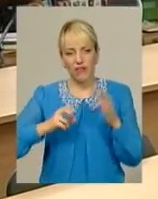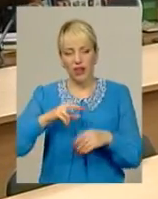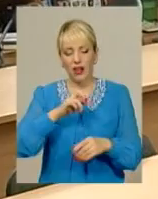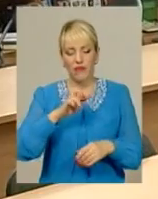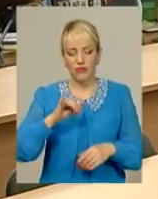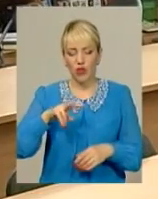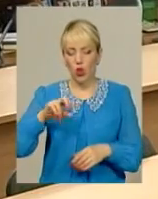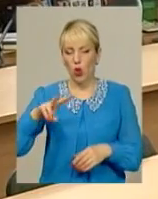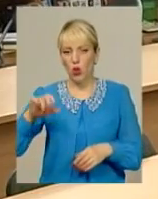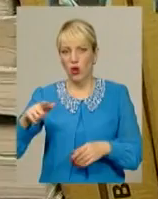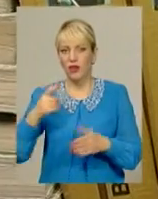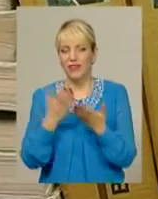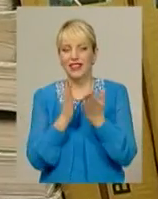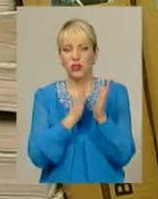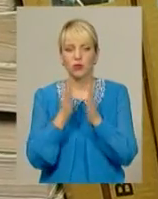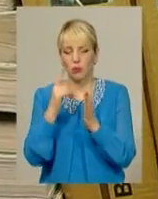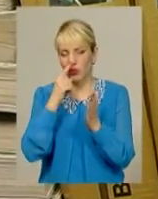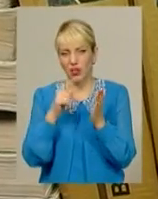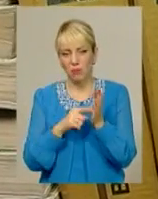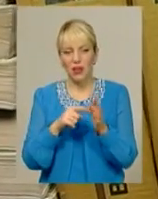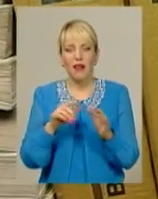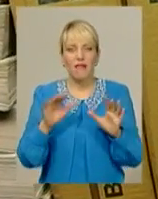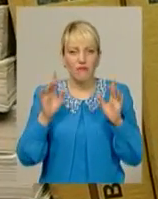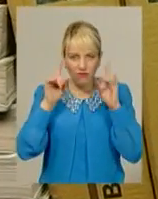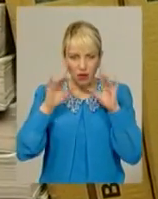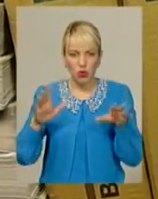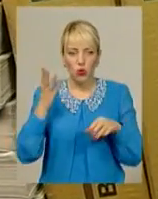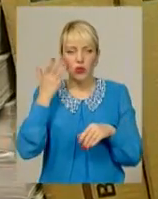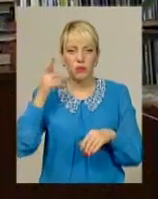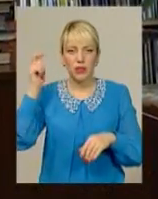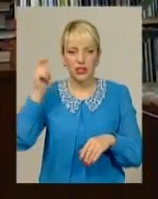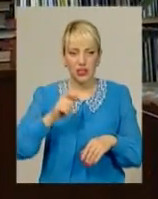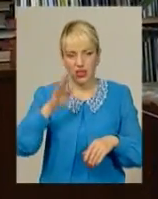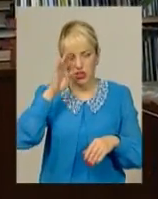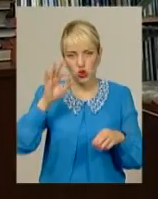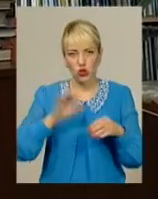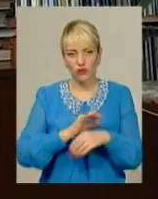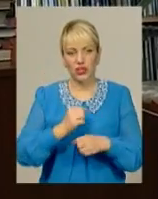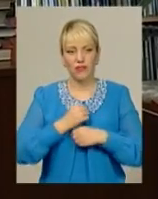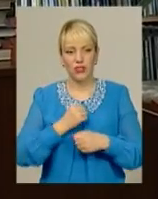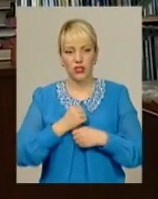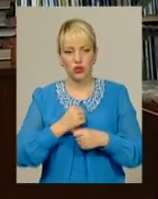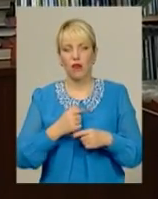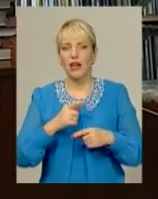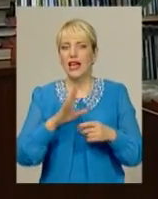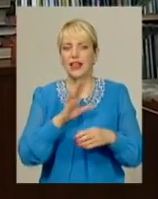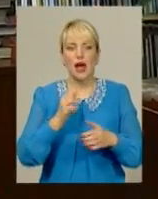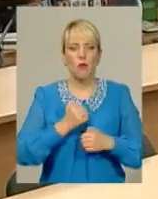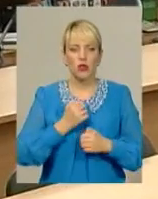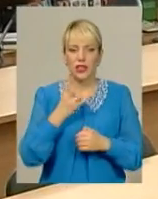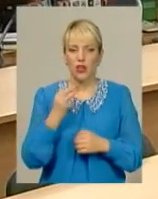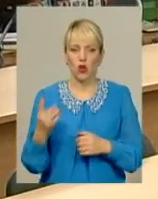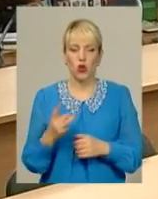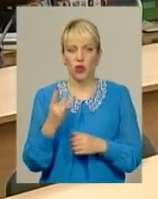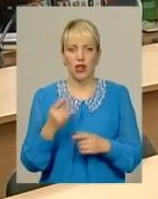книгозбірні потрапила випадково, коли переїхала до Хмельницького разом з чоловіком військовим. Та запевняє, не пожалкувала жодного разу.